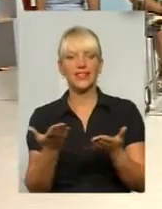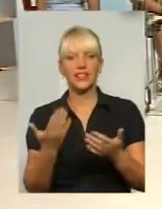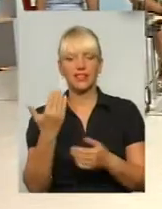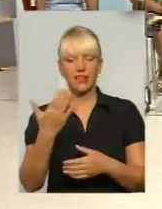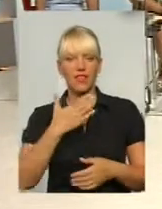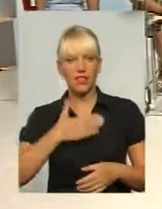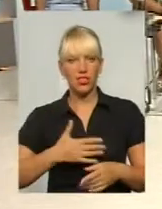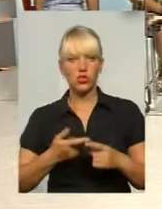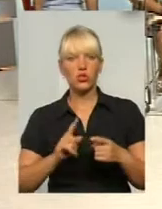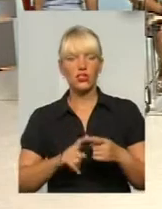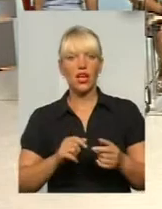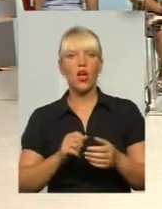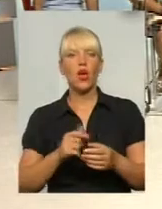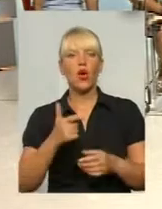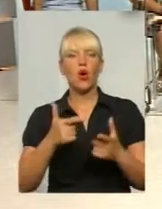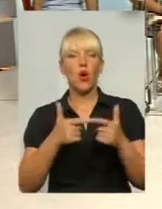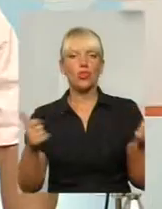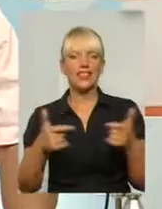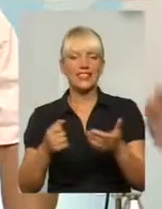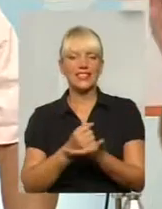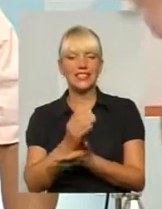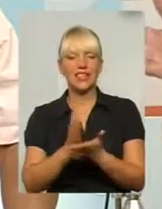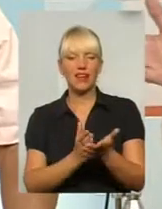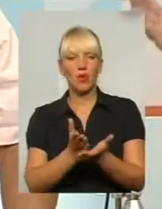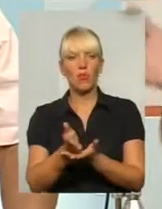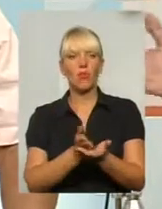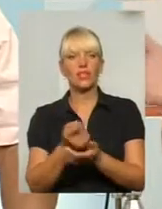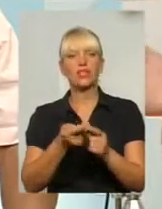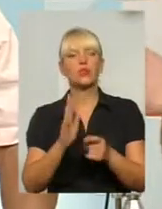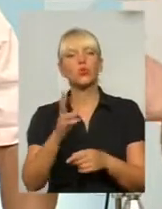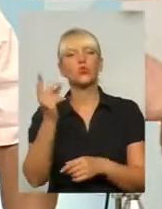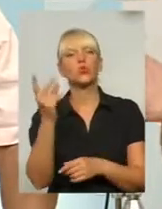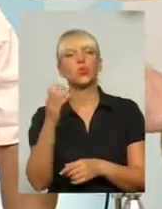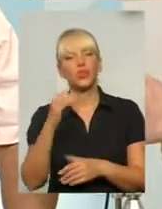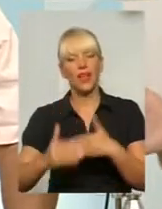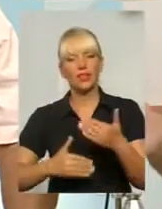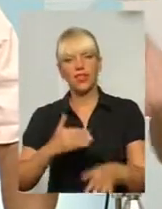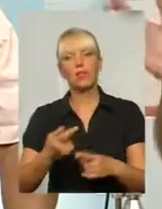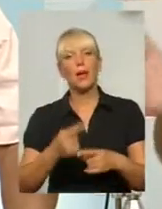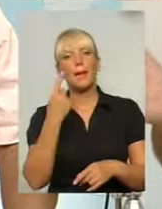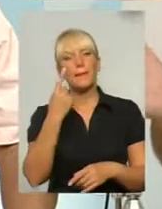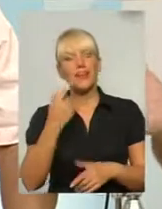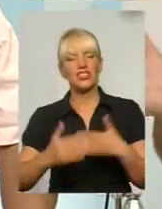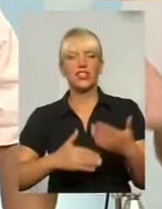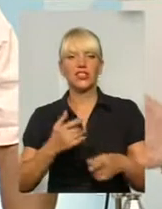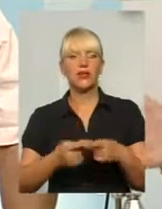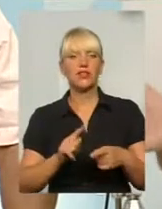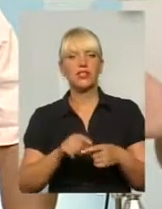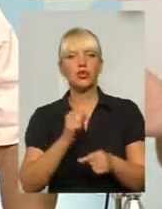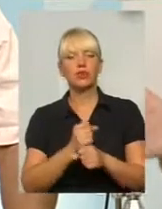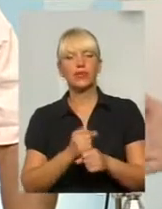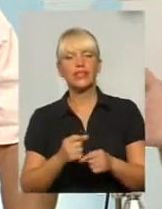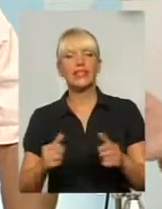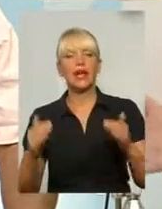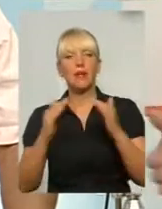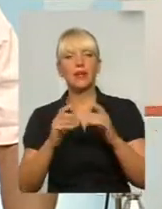-сервісно такі послуги також ми передбачаємо. Але це буде другий етап. Перший етап, що ми хочемо зробити, це зробити притулок для тих тварин,